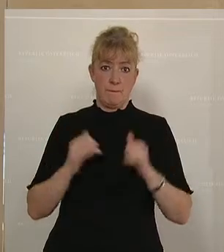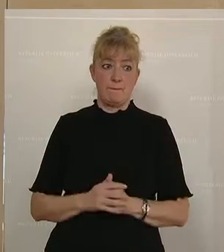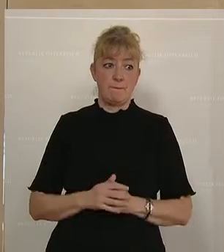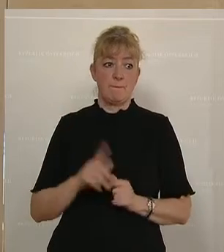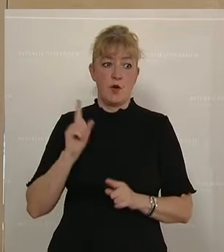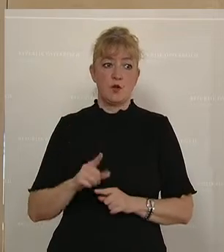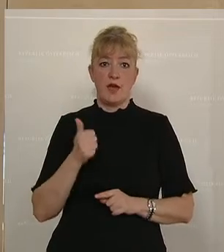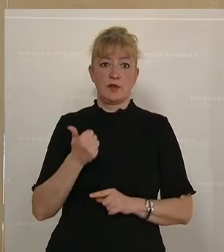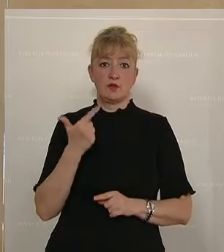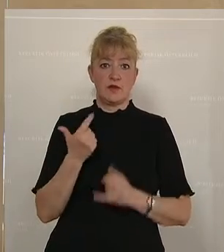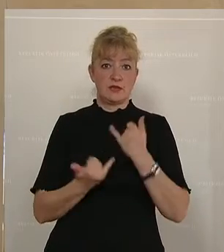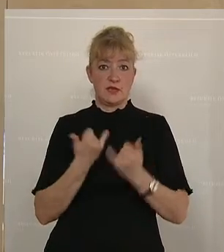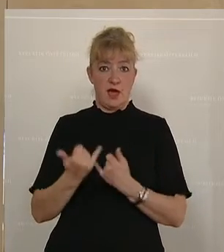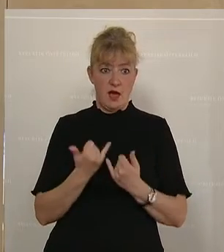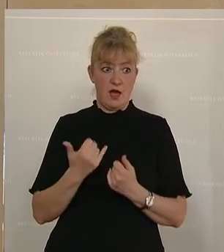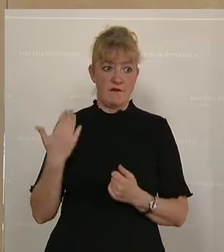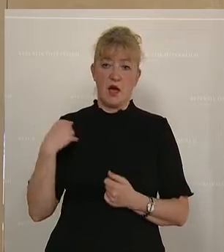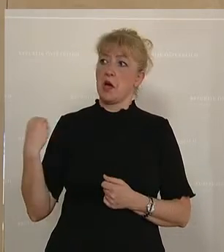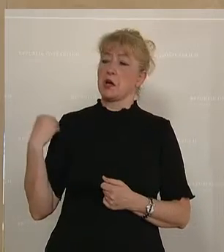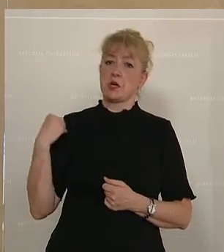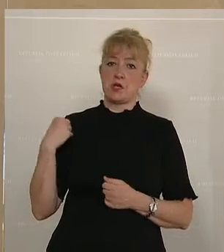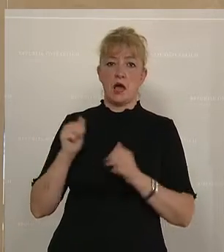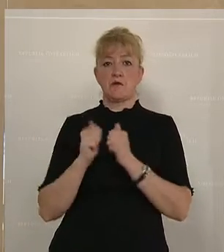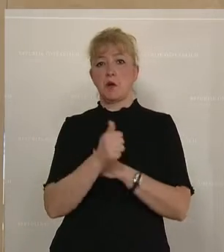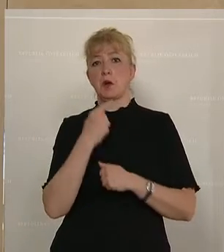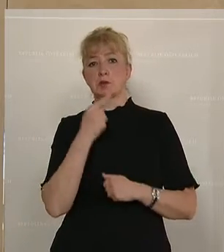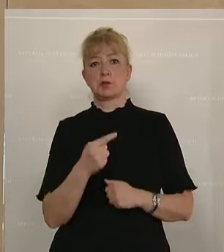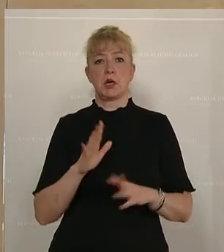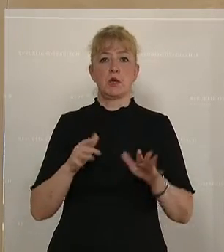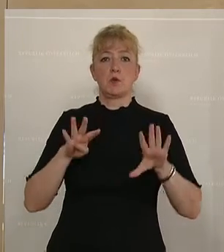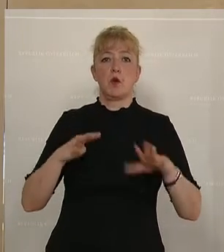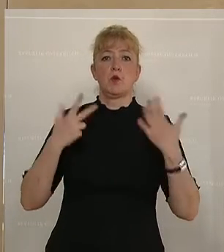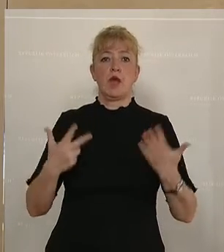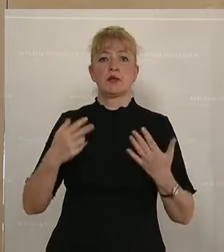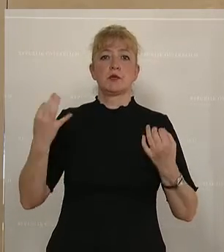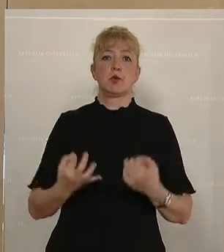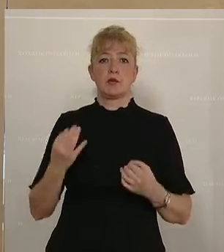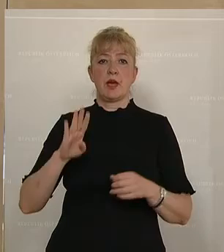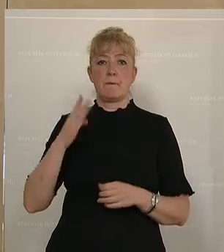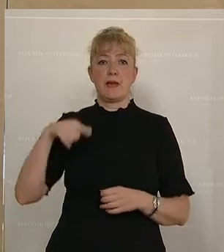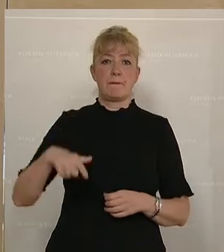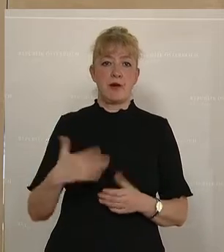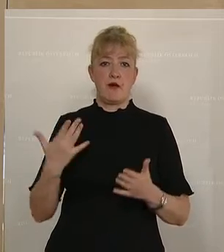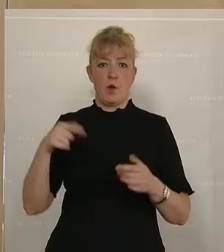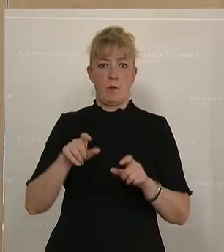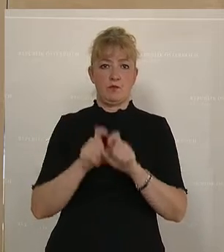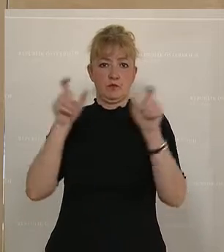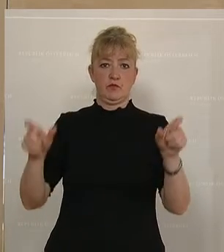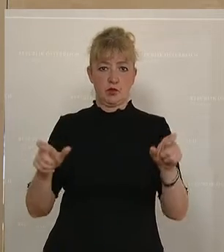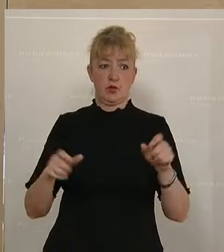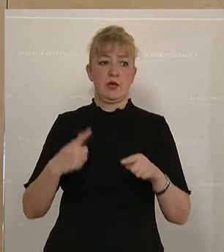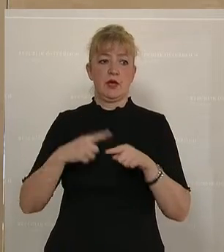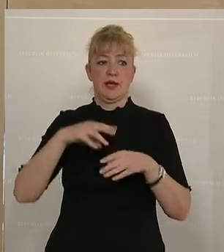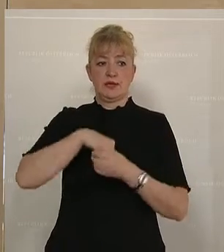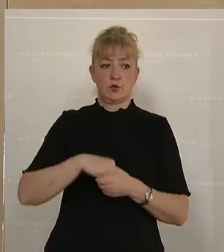Und im 21er Jahr hat man uns prophezeit, dass wir 89 Prozent des BIPs in der Verschuldung liegen. Und